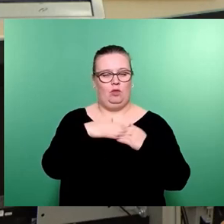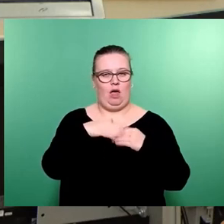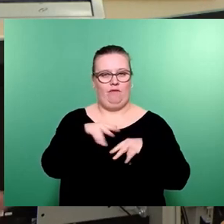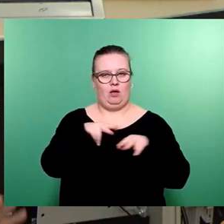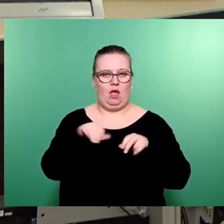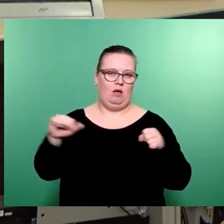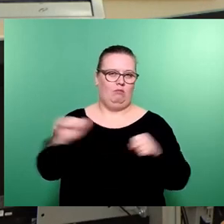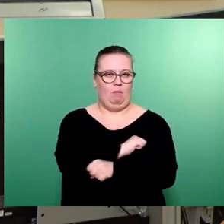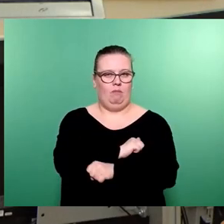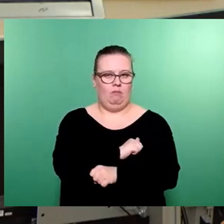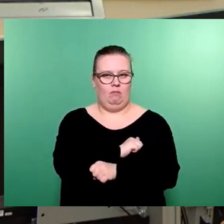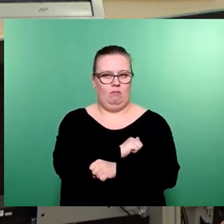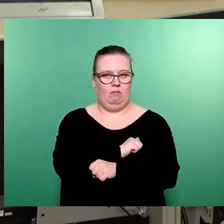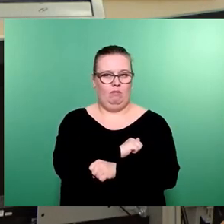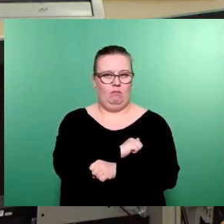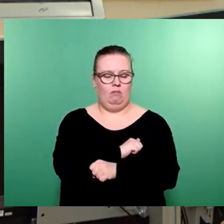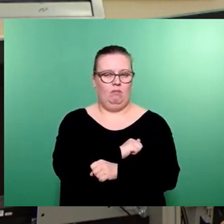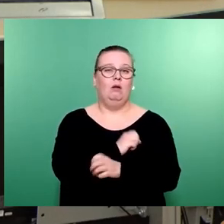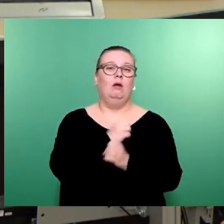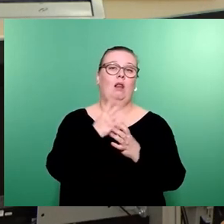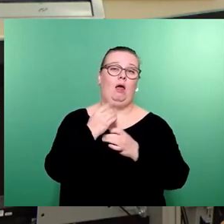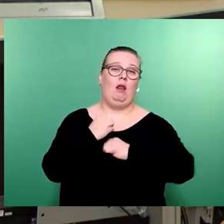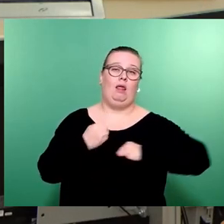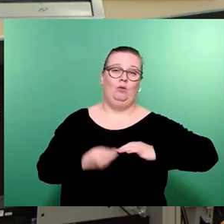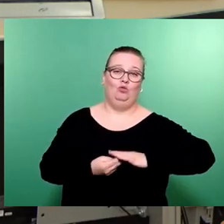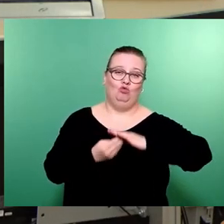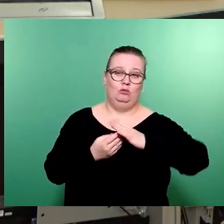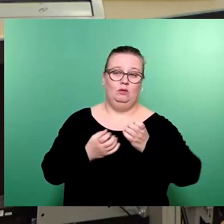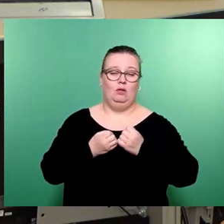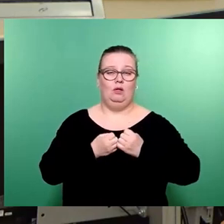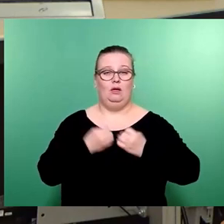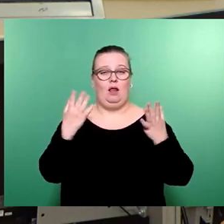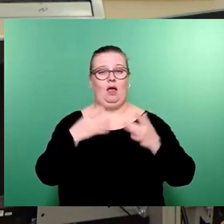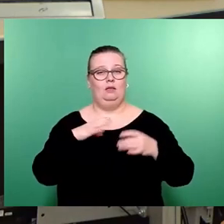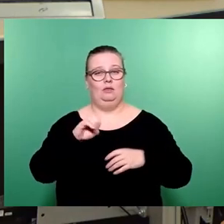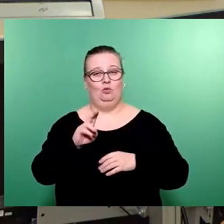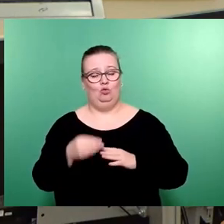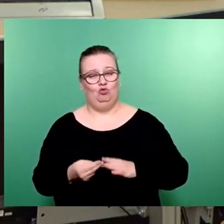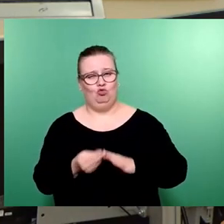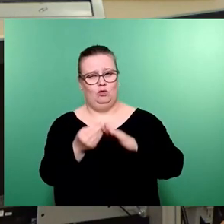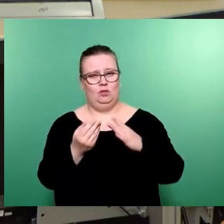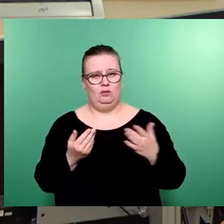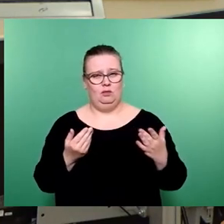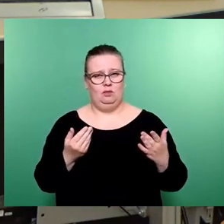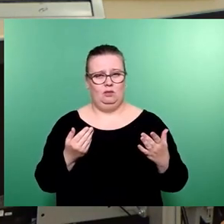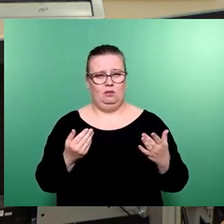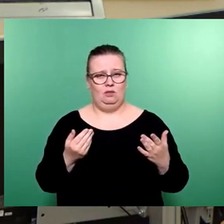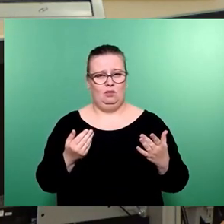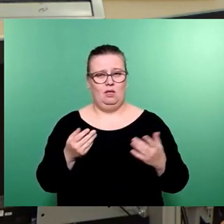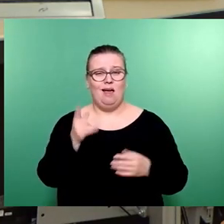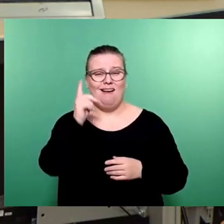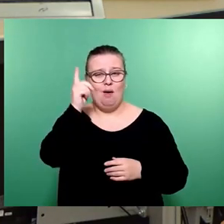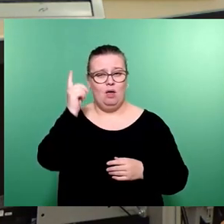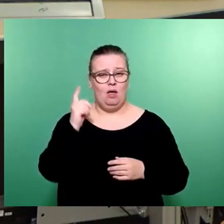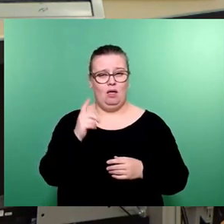mit freundlicher Unterstützung der Linken, natürlich mit Unterstützung der CDU, aber eine Sache